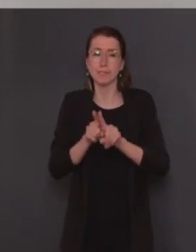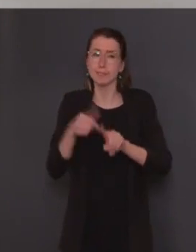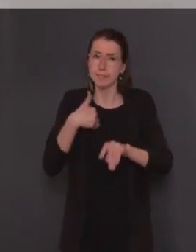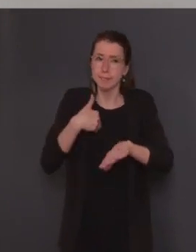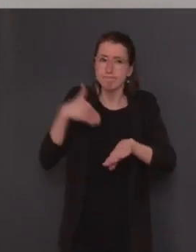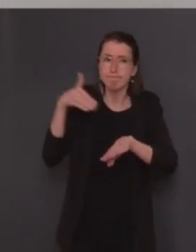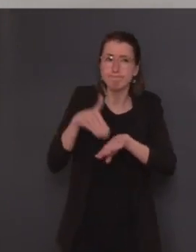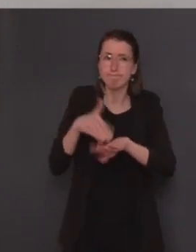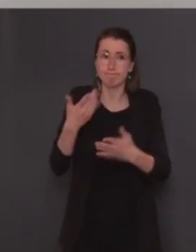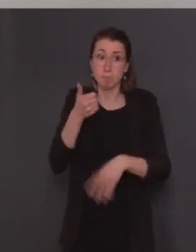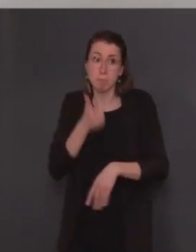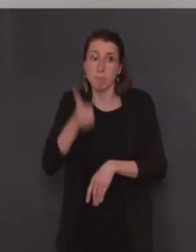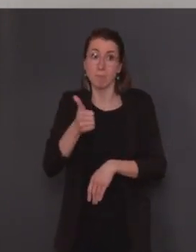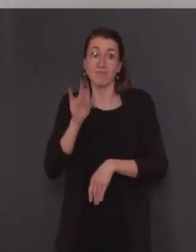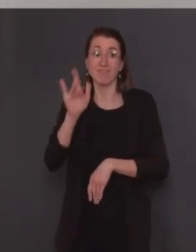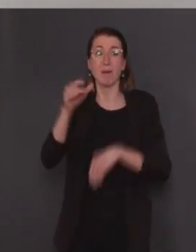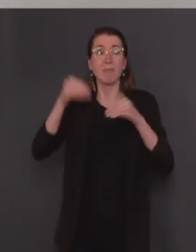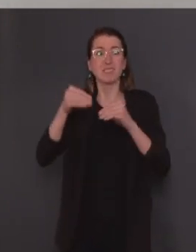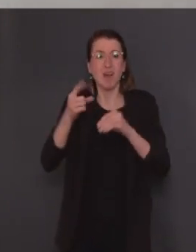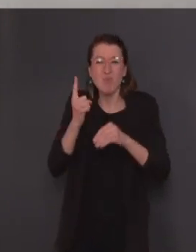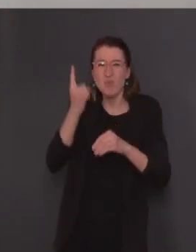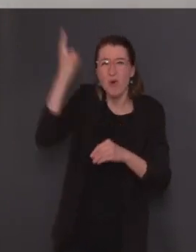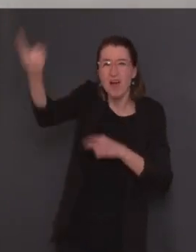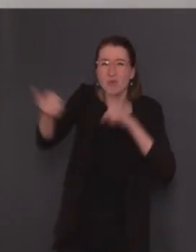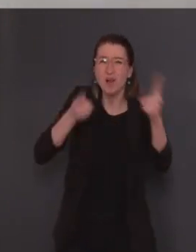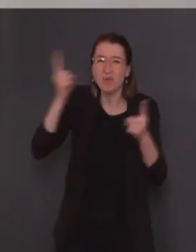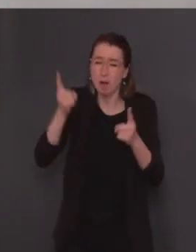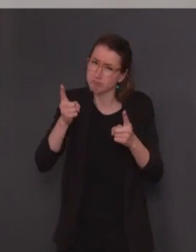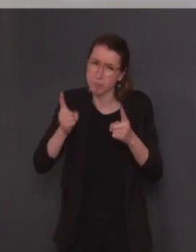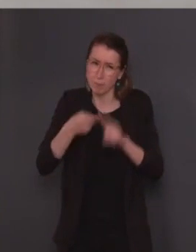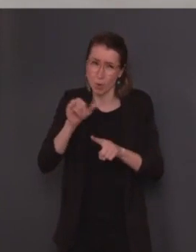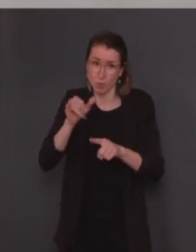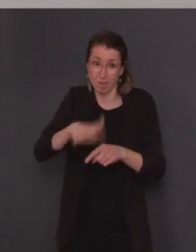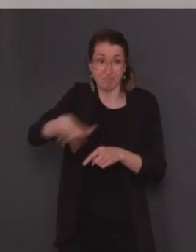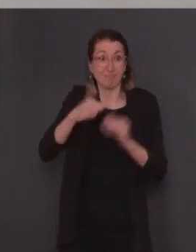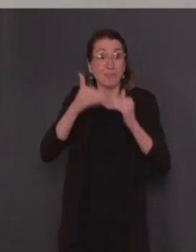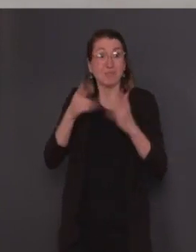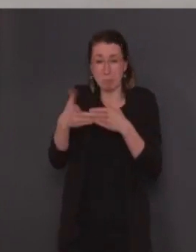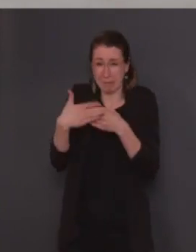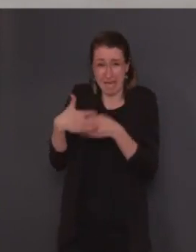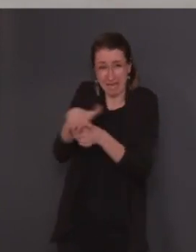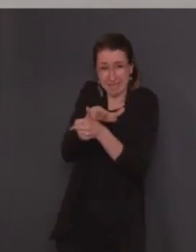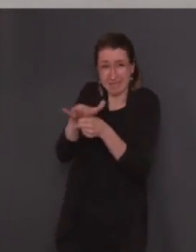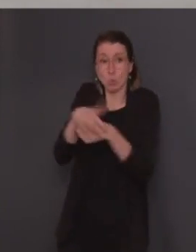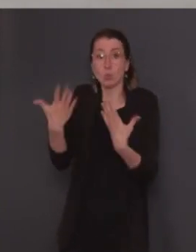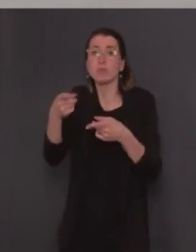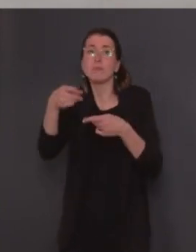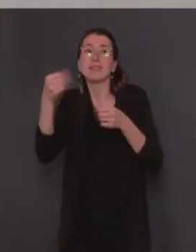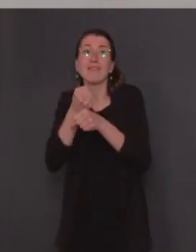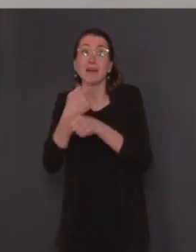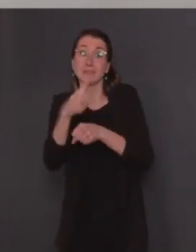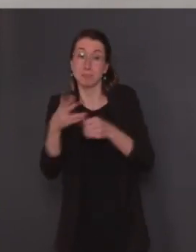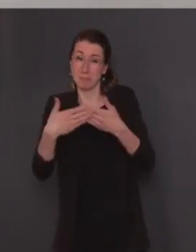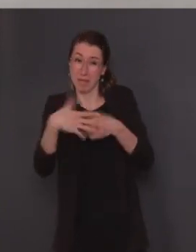domicile ou de votre lieu de travail. Et nous rappelons, c'est très important, c'est le pendant de cette